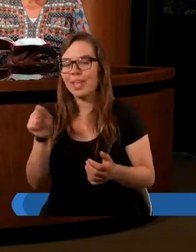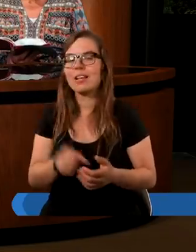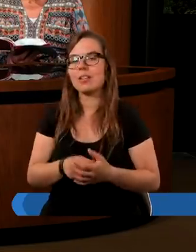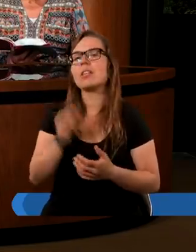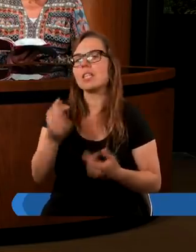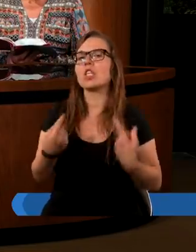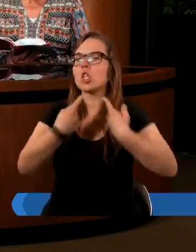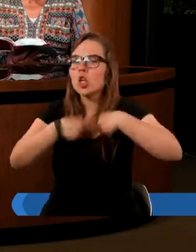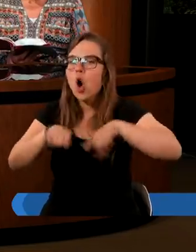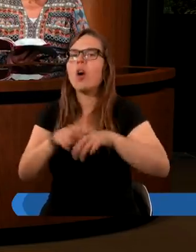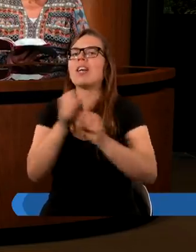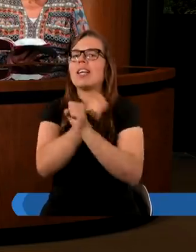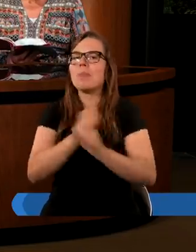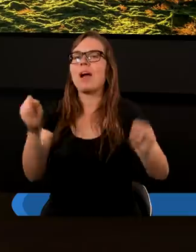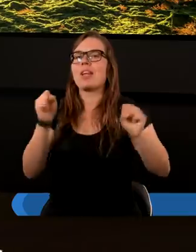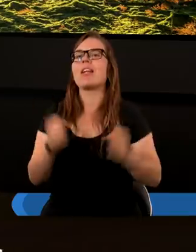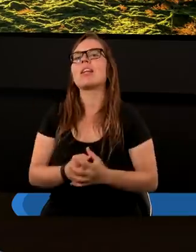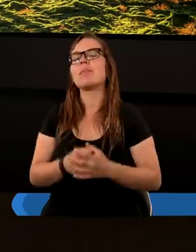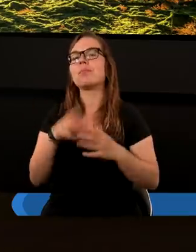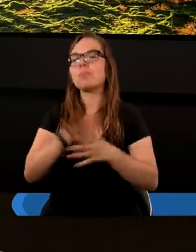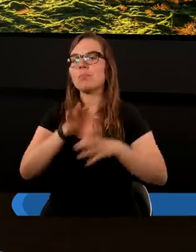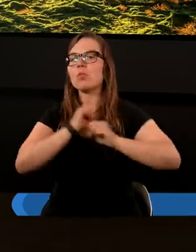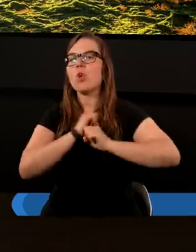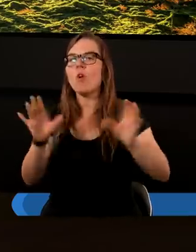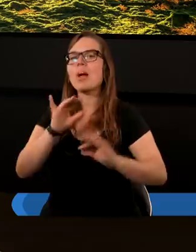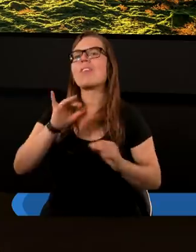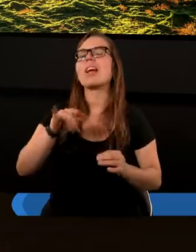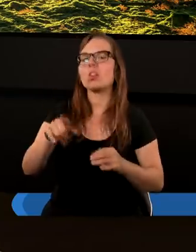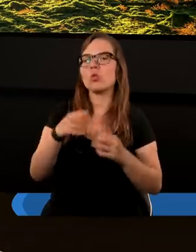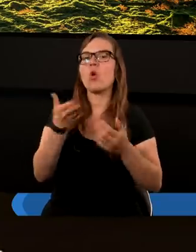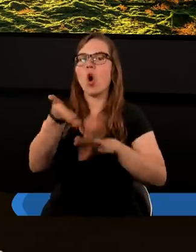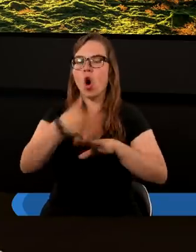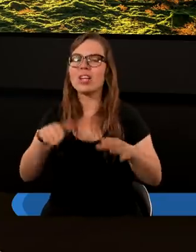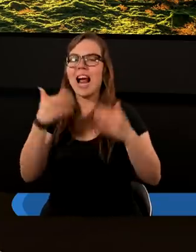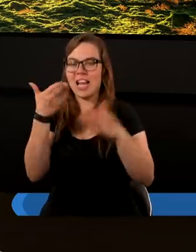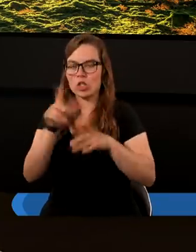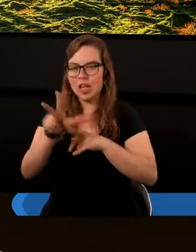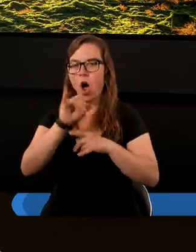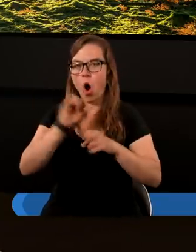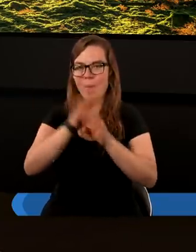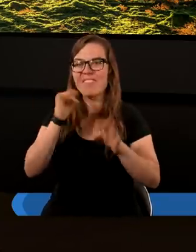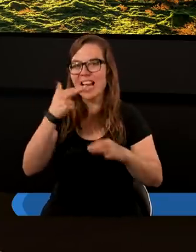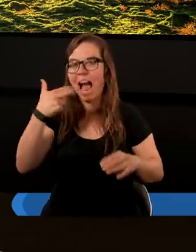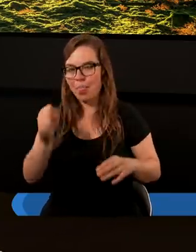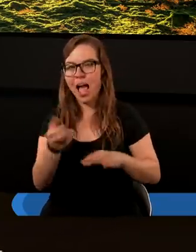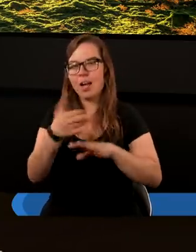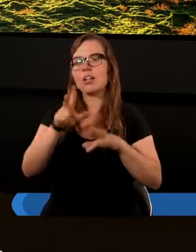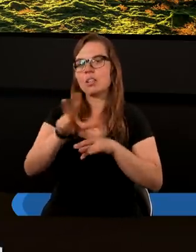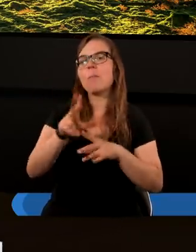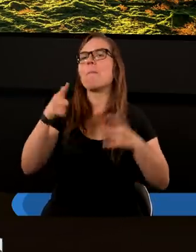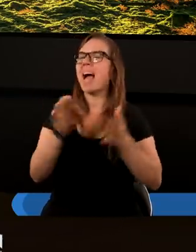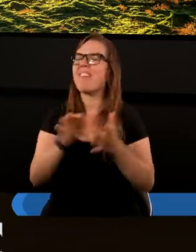i dokonał zbawienia. W objawieniu, w rozdziale trzynastym też jest powiedziane, że pewna